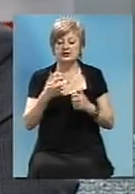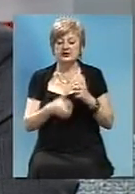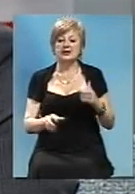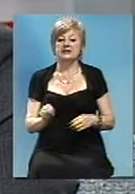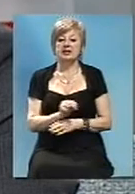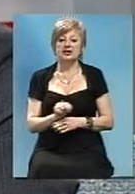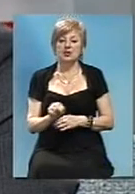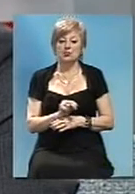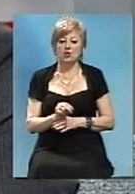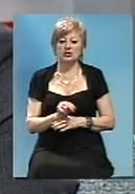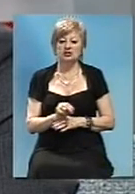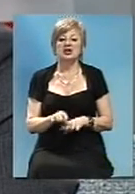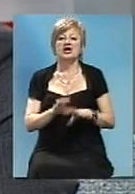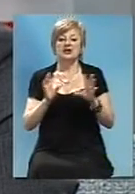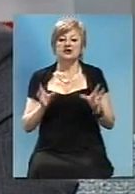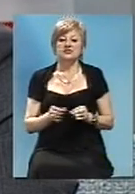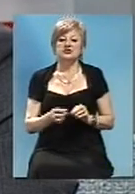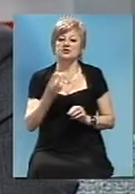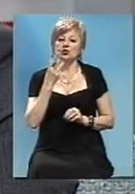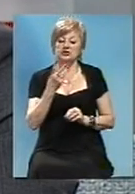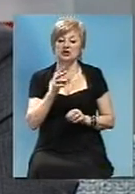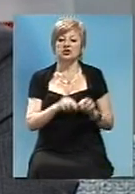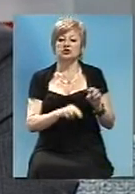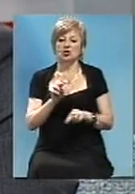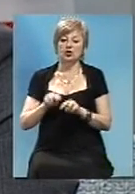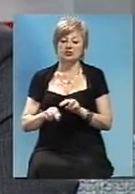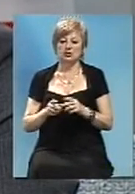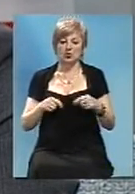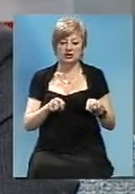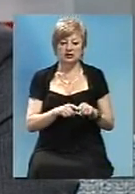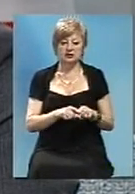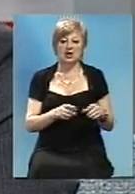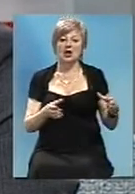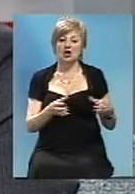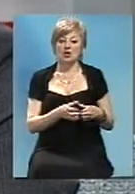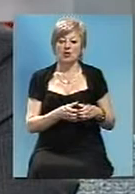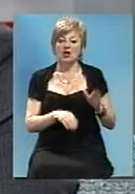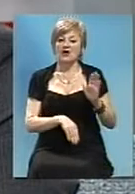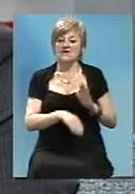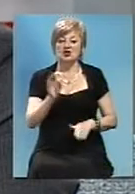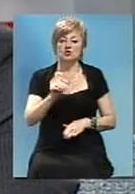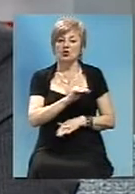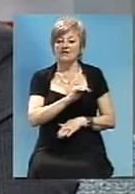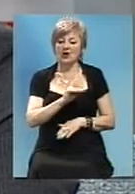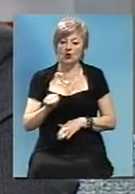всього лише три підрядчика. Це компанії высокого уровня,